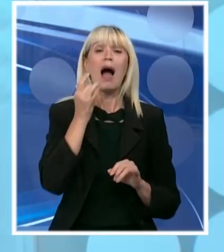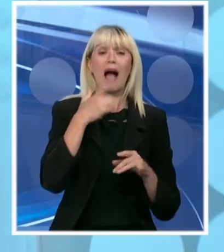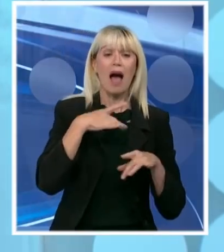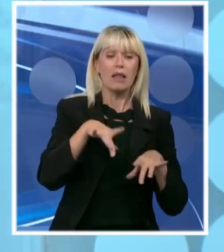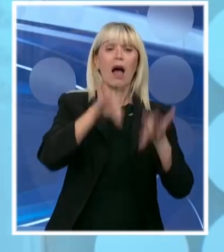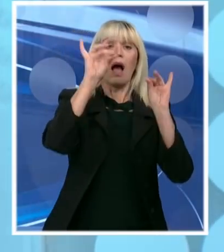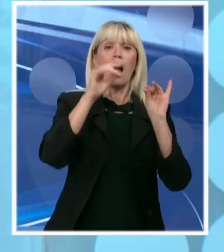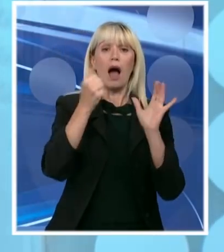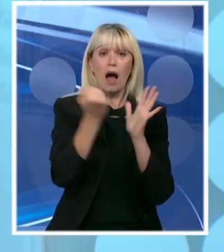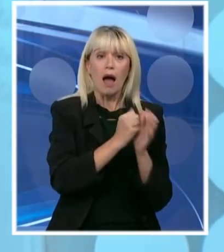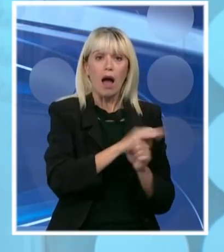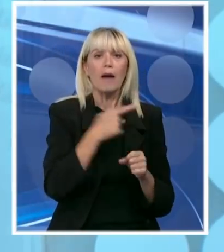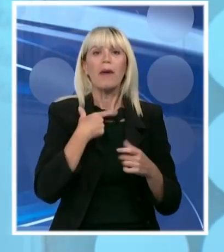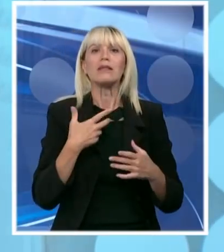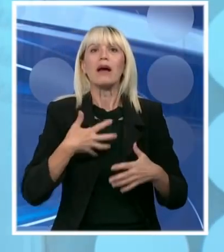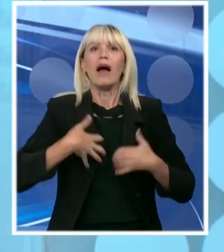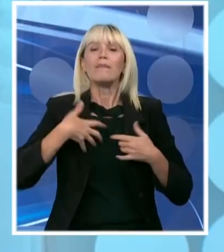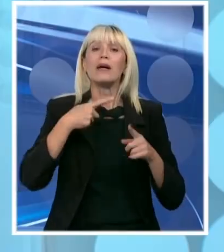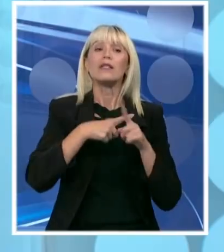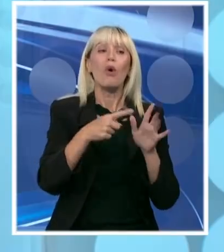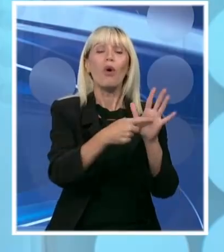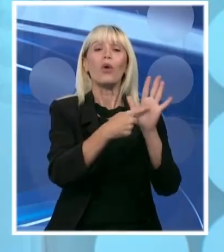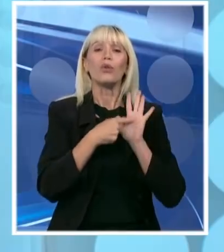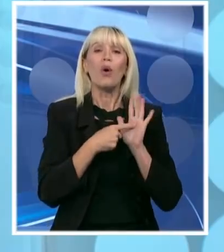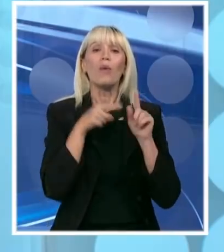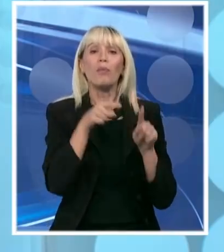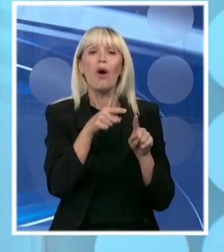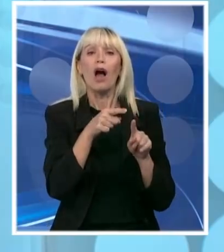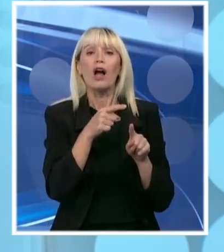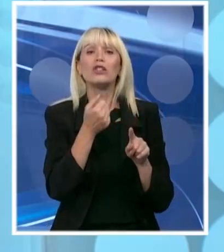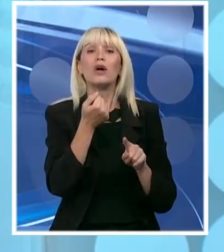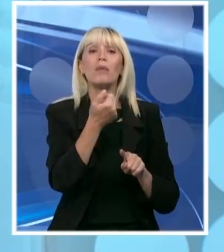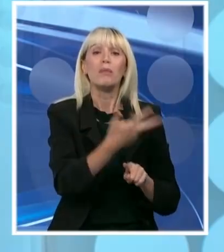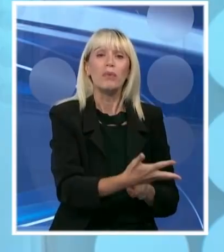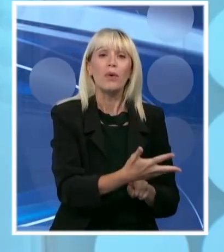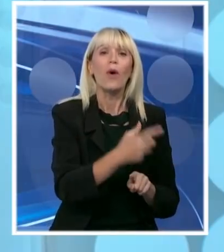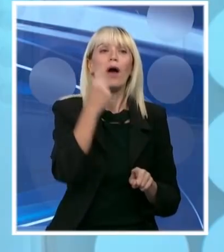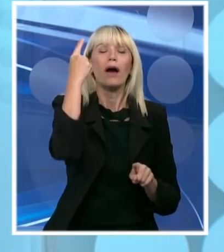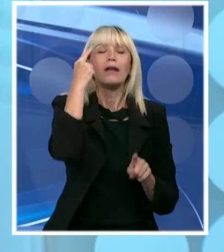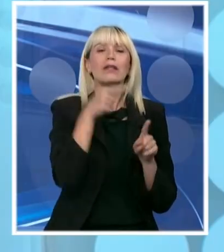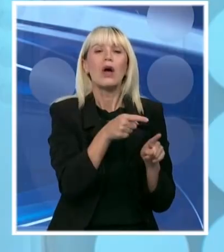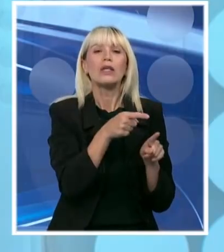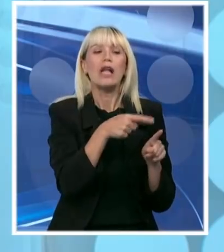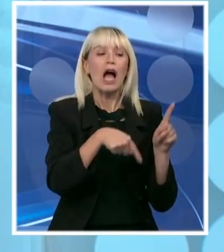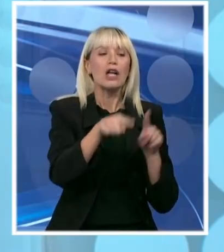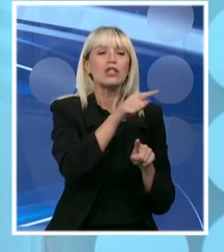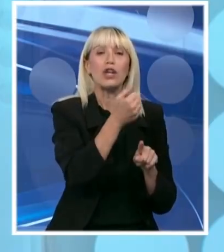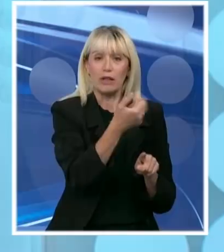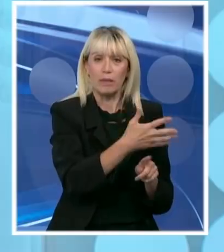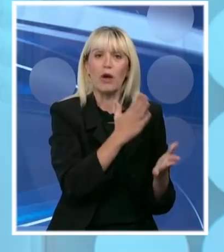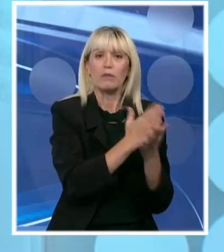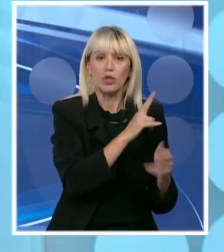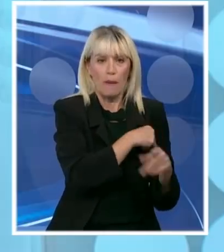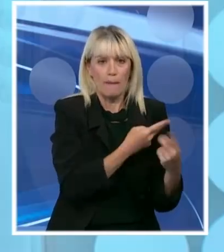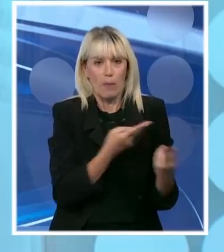426 zaraženi. Jer tih 426 samo u minimalnom broju će biti nepažljivo. Neki će biti hospitalizovani, neki